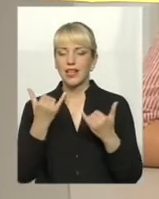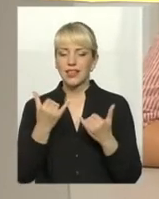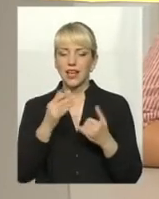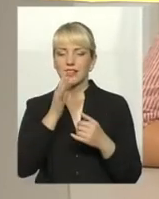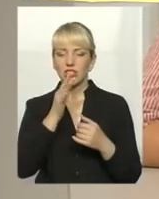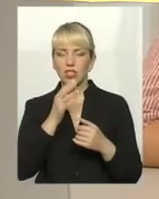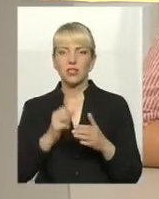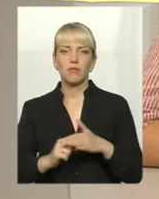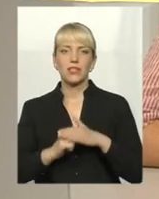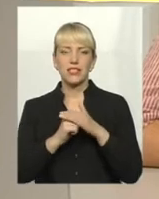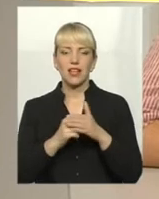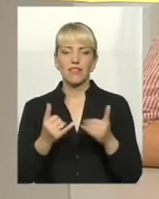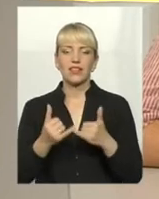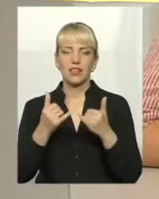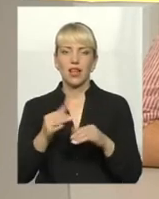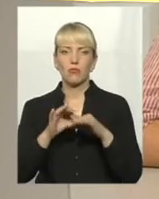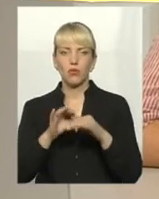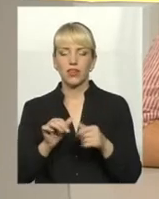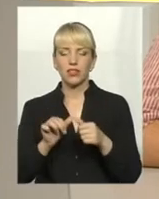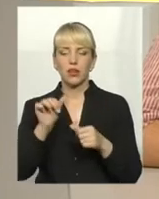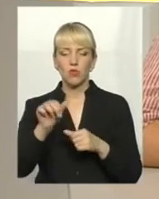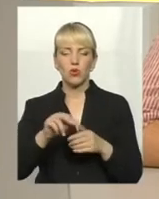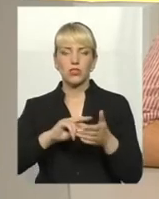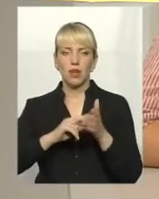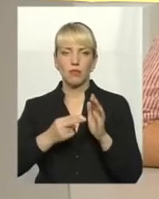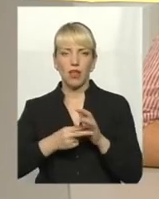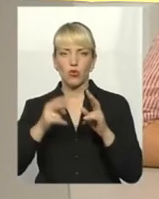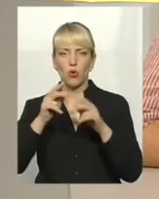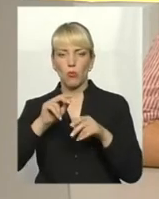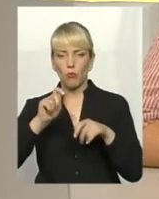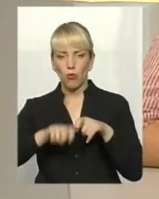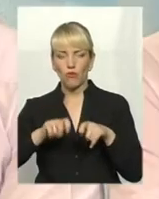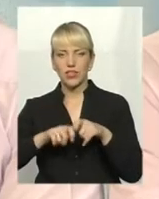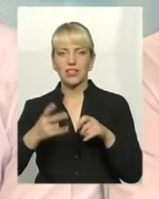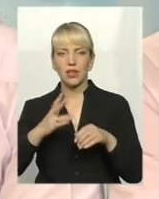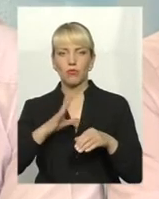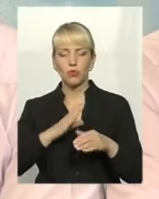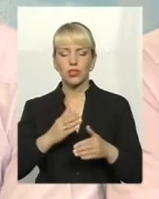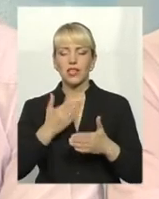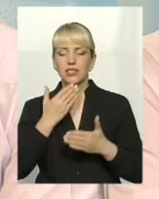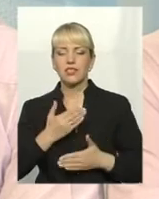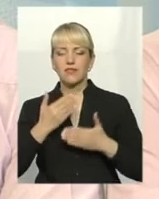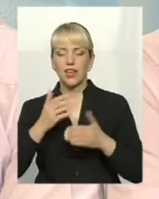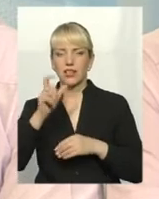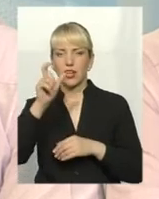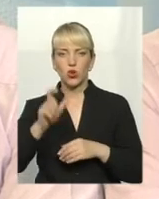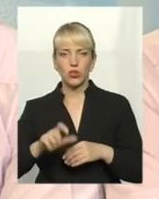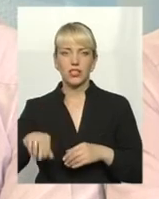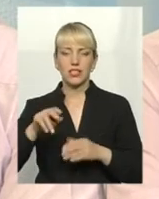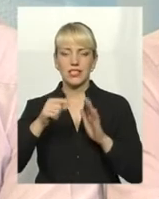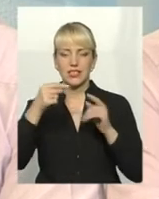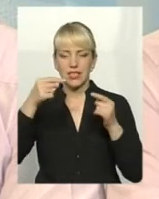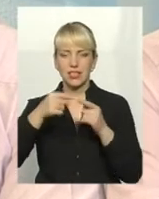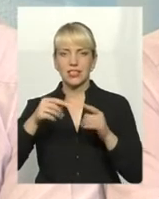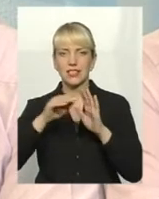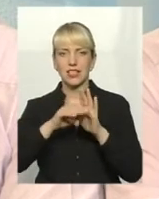проведення позапланування перевірки суб'єкту господарювання може бути обґрунтоване звернення фізичної особи згідно із статтєю 6